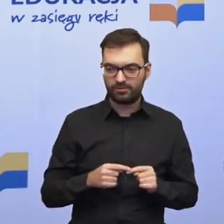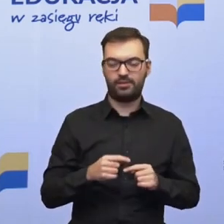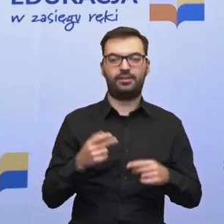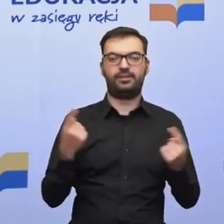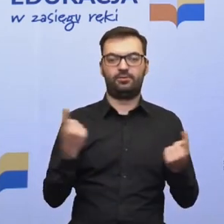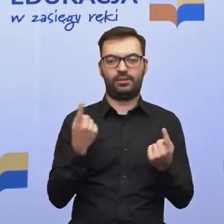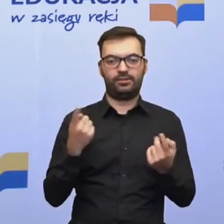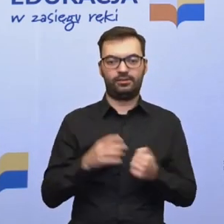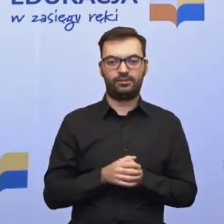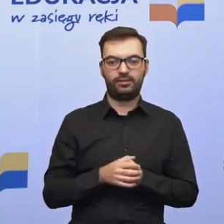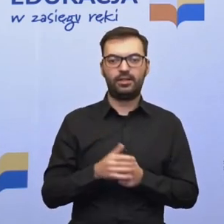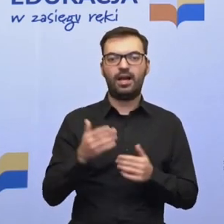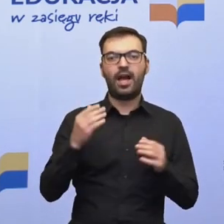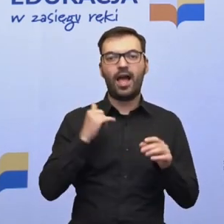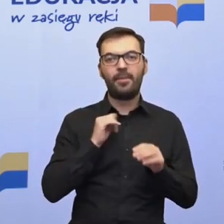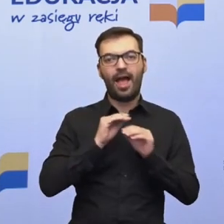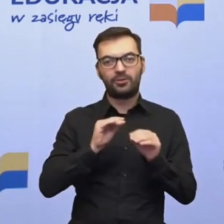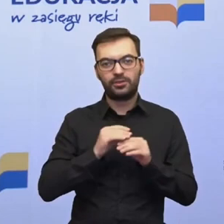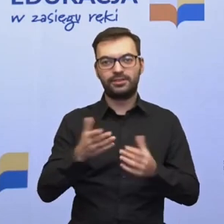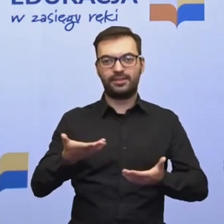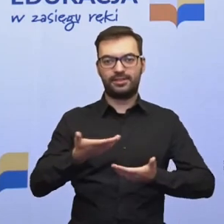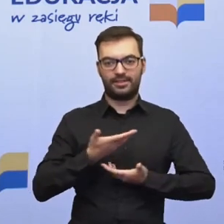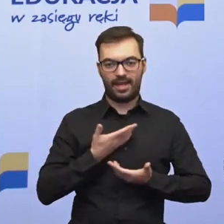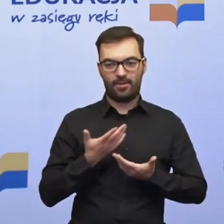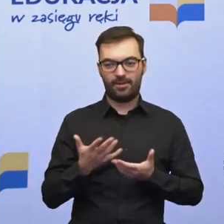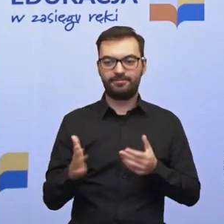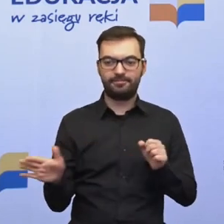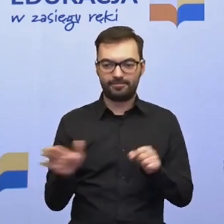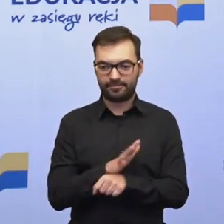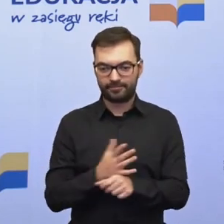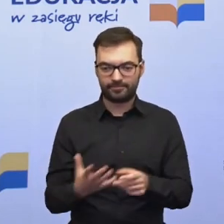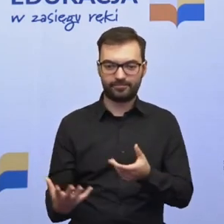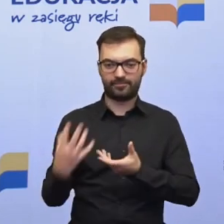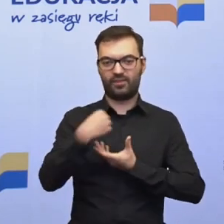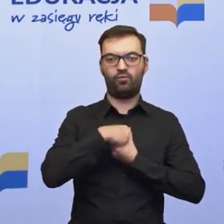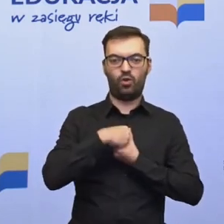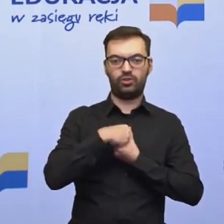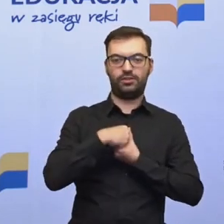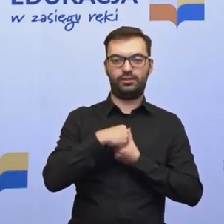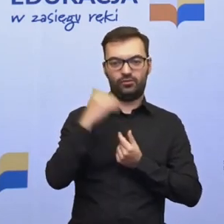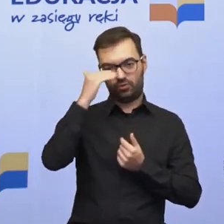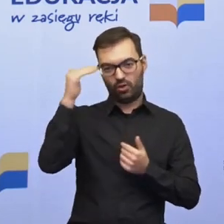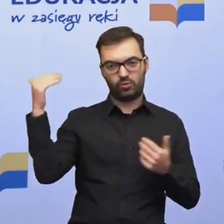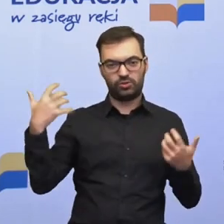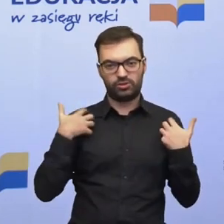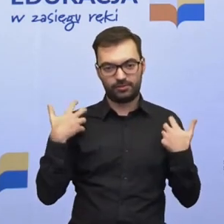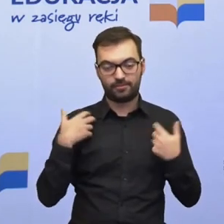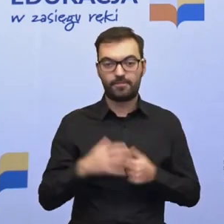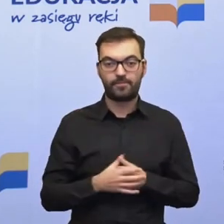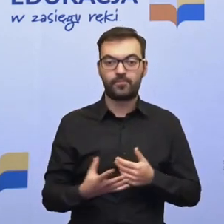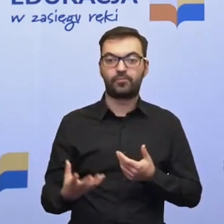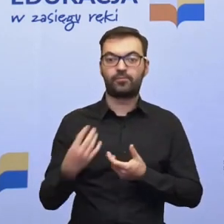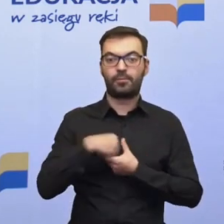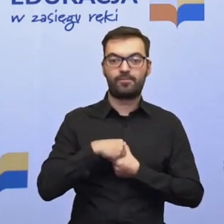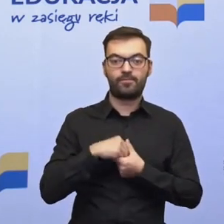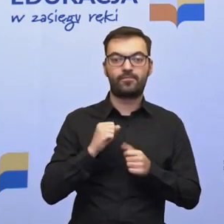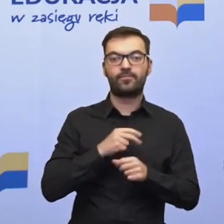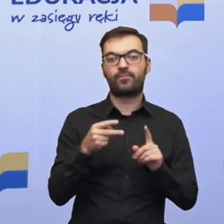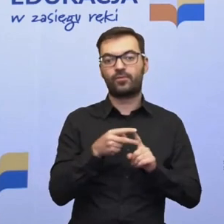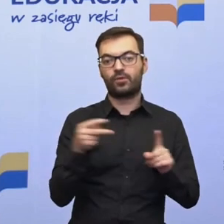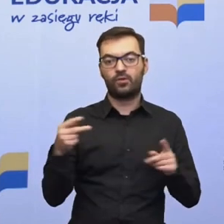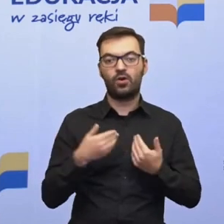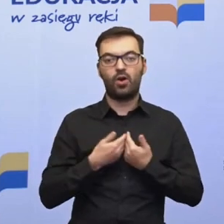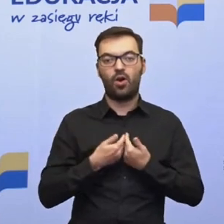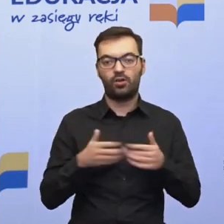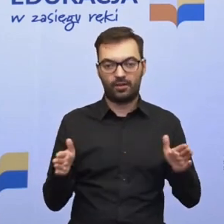i doprowadzała do tego, by właśnie to włączenie w życiu dorosłym następowało. Ale to włączenie, to to jest otwartość, o czym